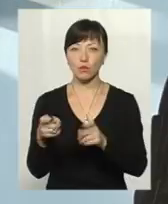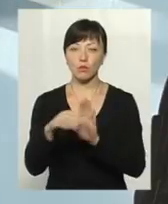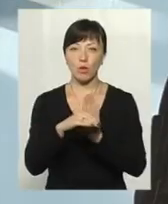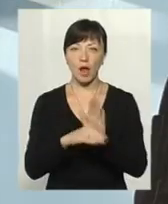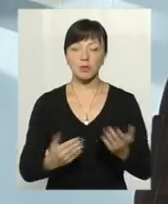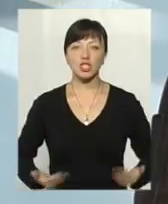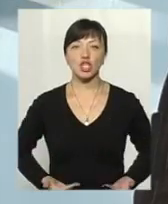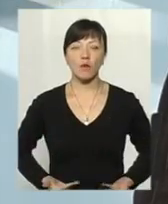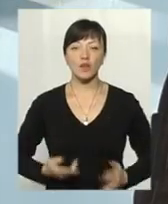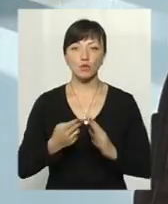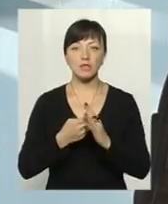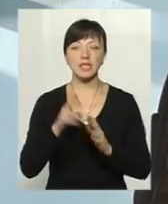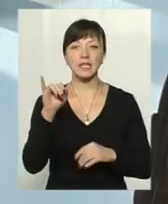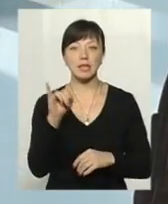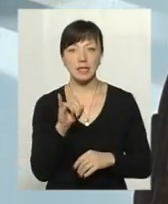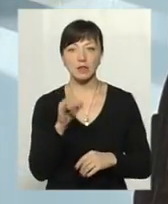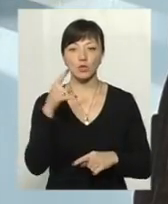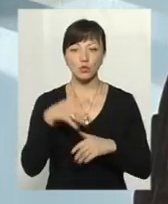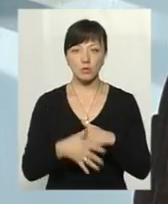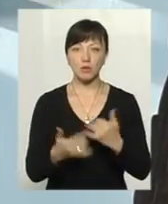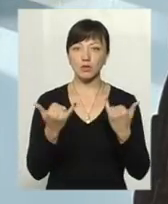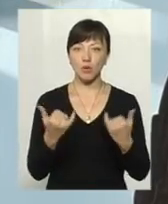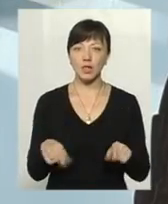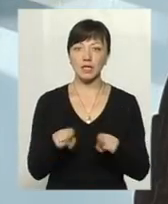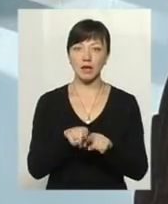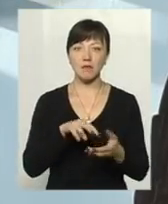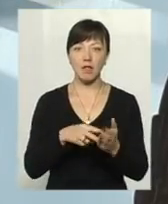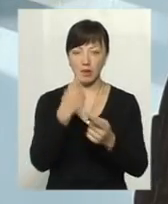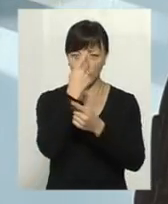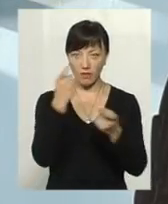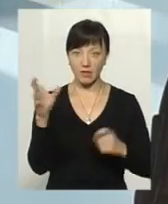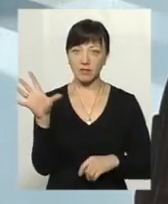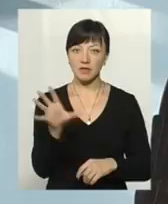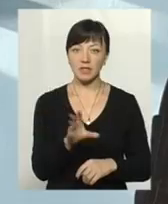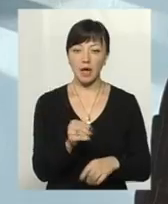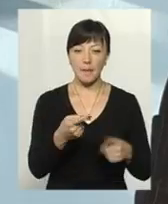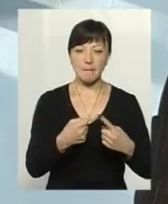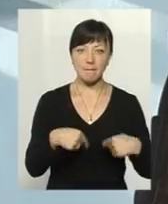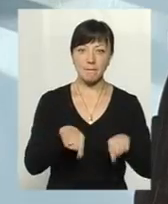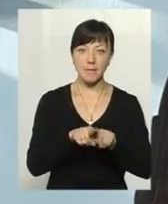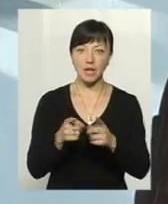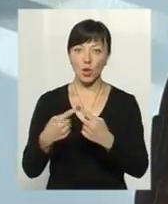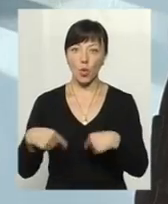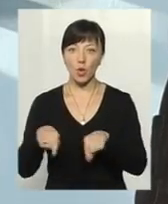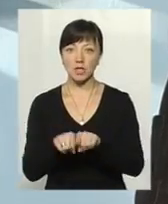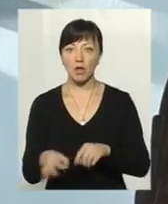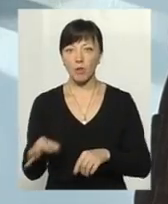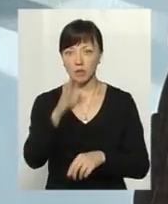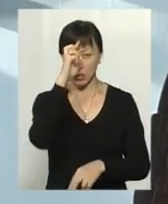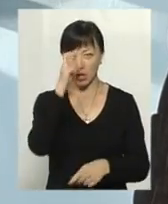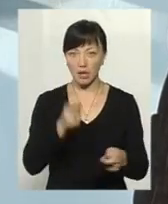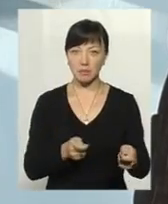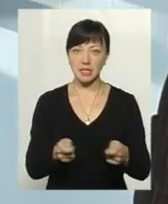житлових субсидій. І зрозуміло, що сьогодні такий план доведений до всіх підрозділів обласної державної адміністрації,